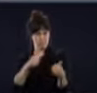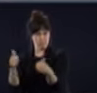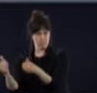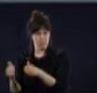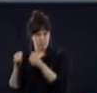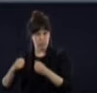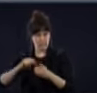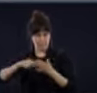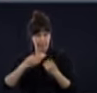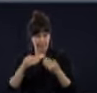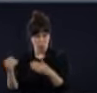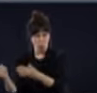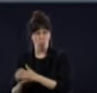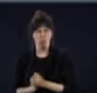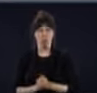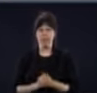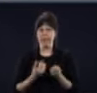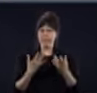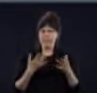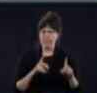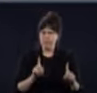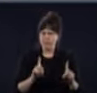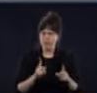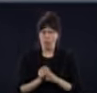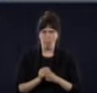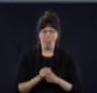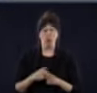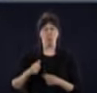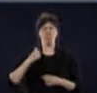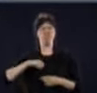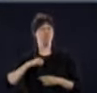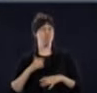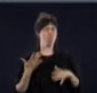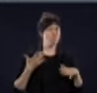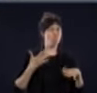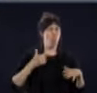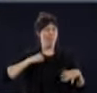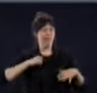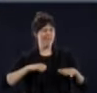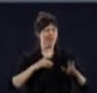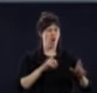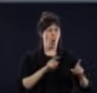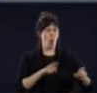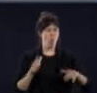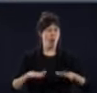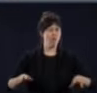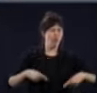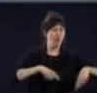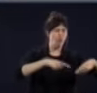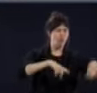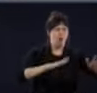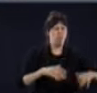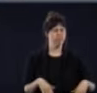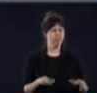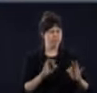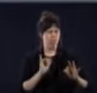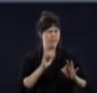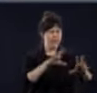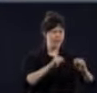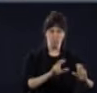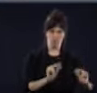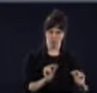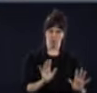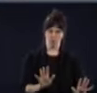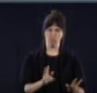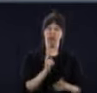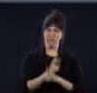peu là. Ce n'est pas une expérimentation. D'ailleurs, très important, les gens le font de façon volontaire. Je